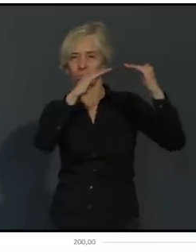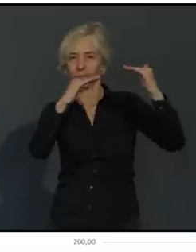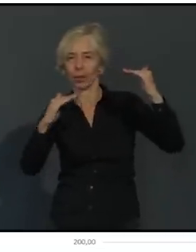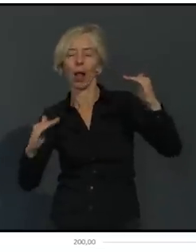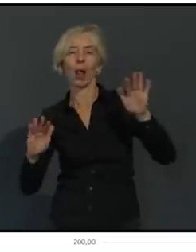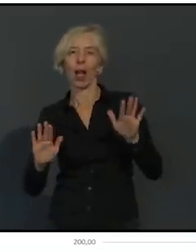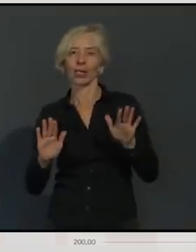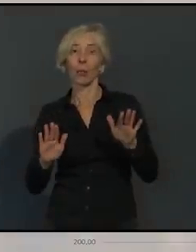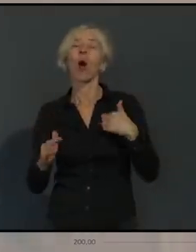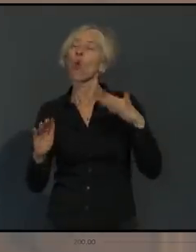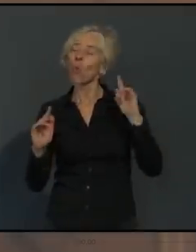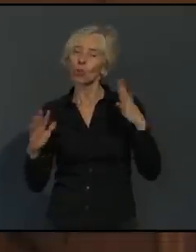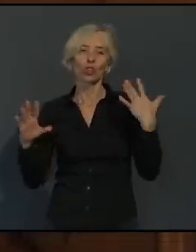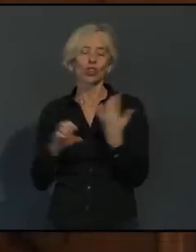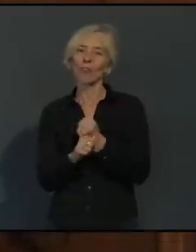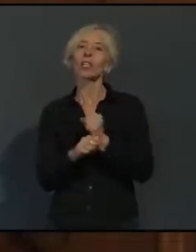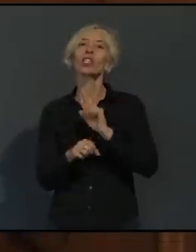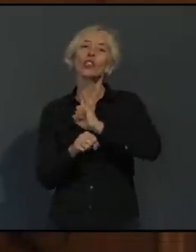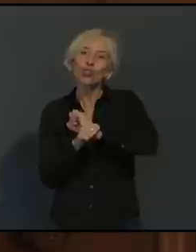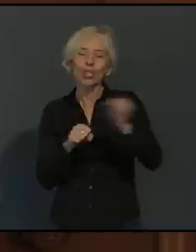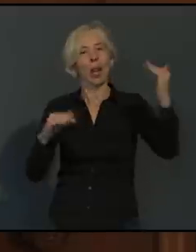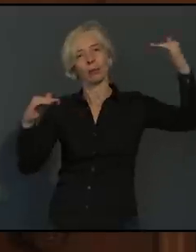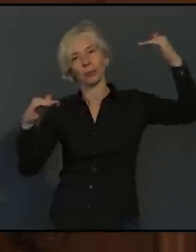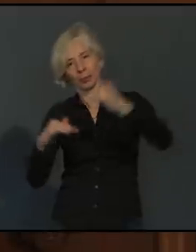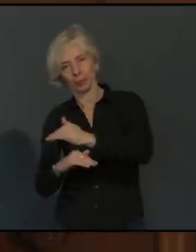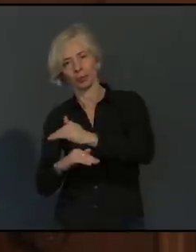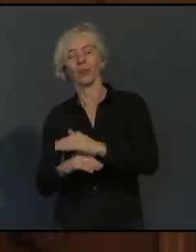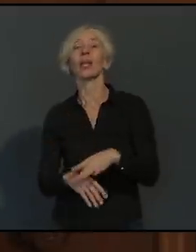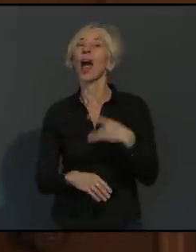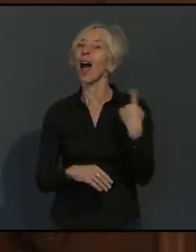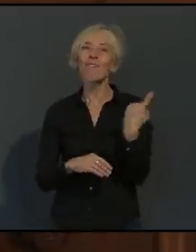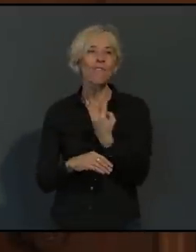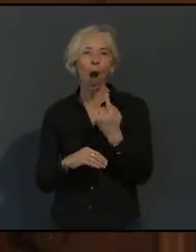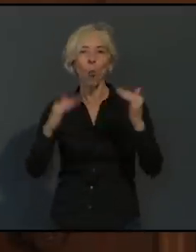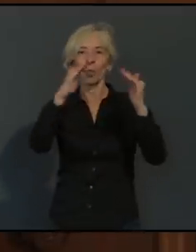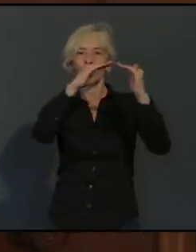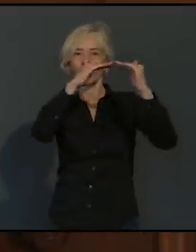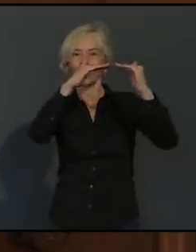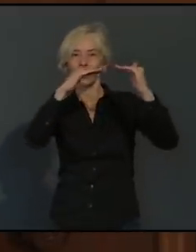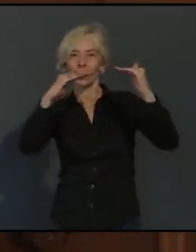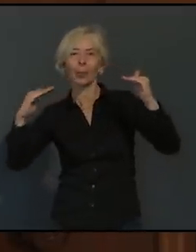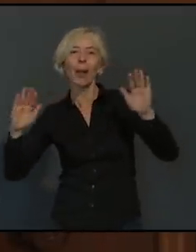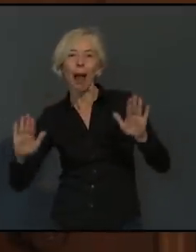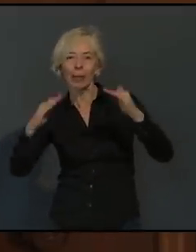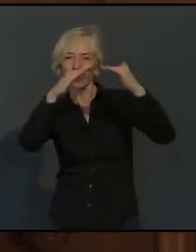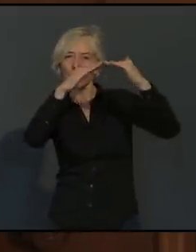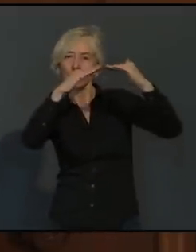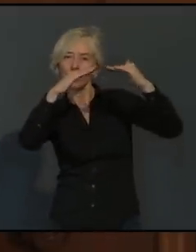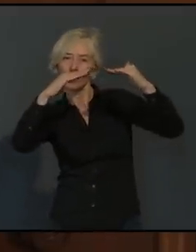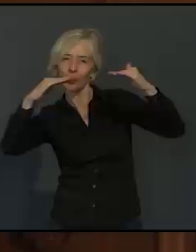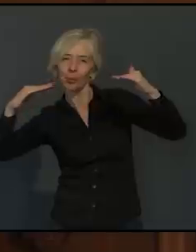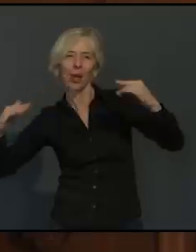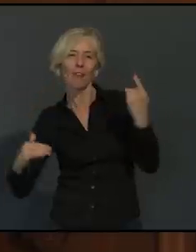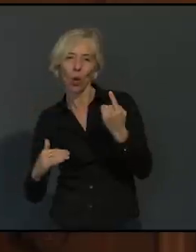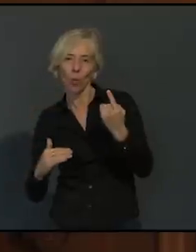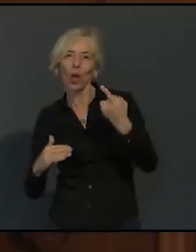Warum nimmt der Rückgang so langsam ab? Weil noch zu viele Kontakte stattfinden. Das Virus hat noch zu viele Möglichkeiten, sich auszubreiten.